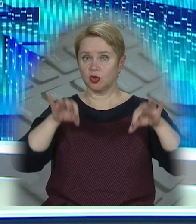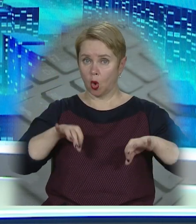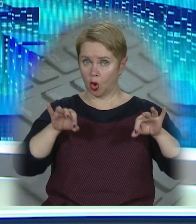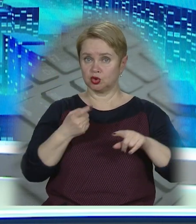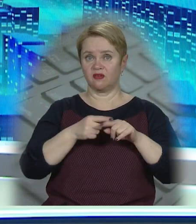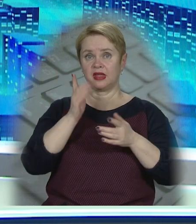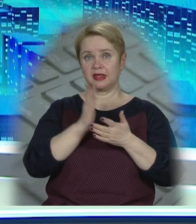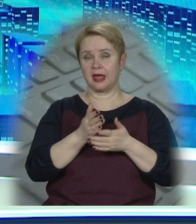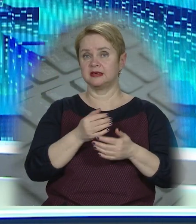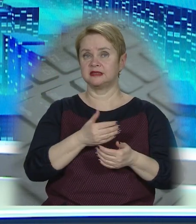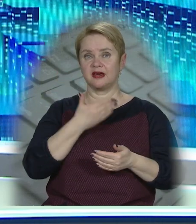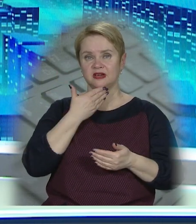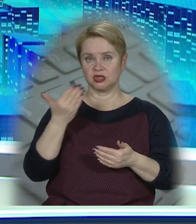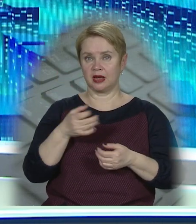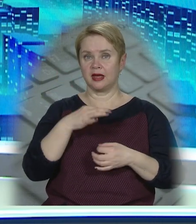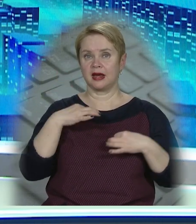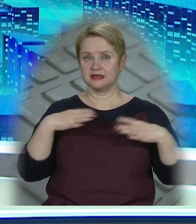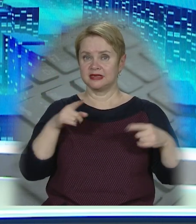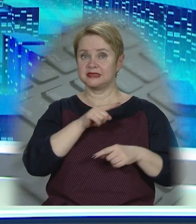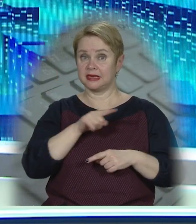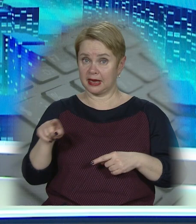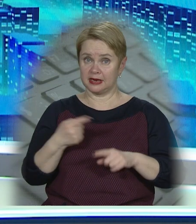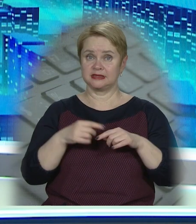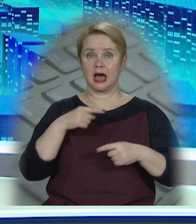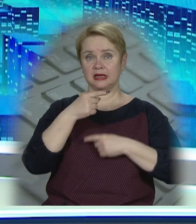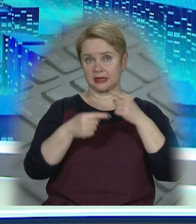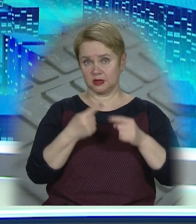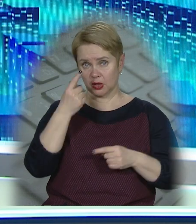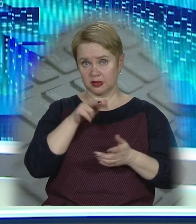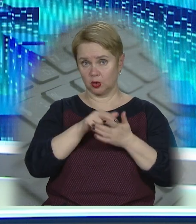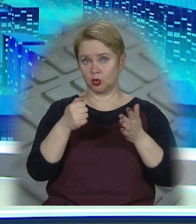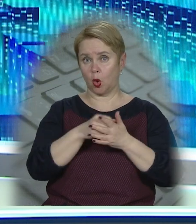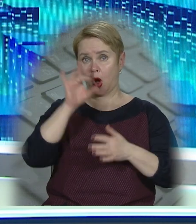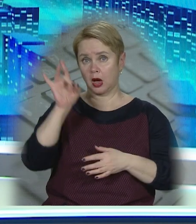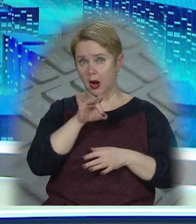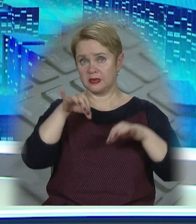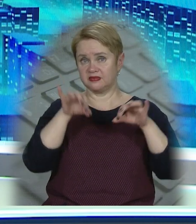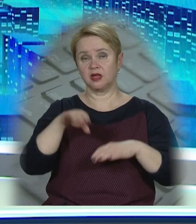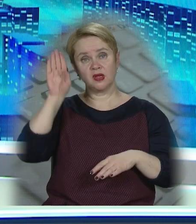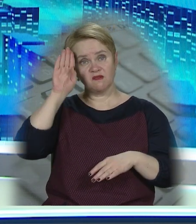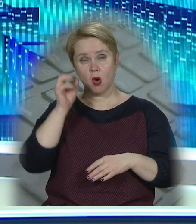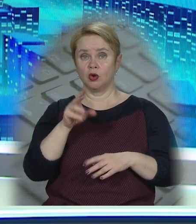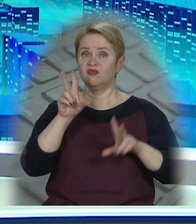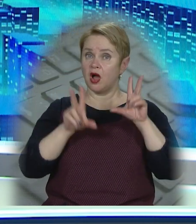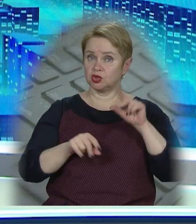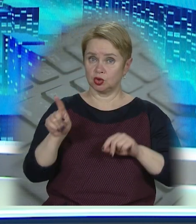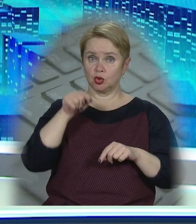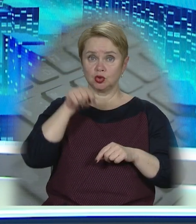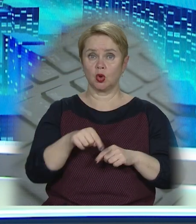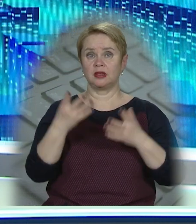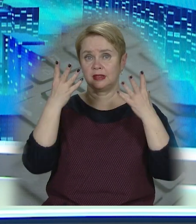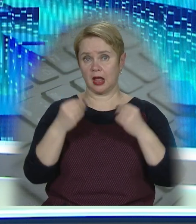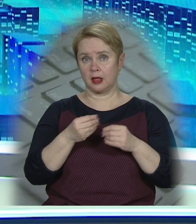водохреща. Воно є завершальним у новорічно-різдвяному циклі. За традицією, одні йдуть до храмів освятити воду, бо вважається, що